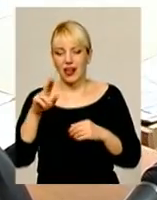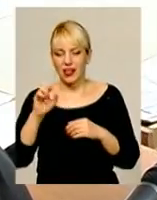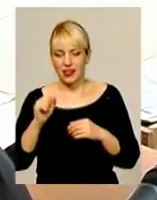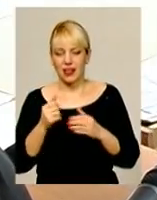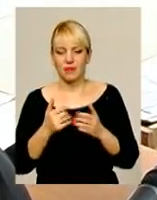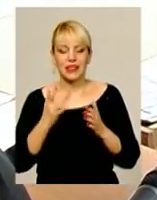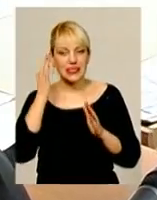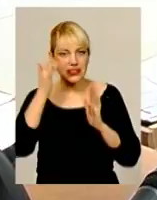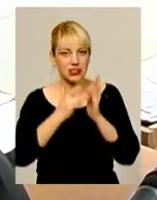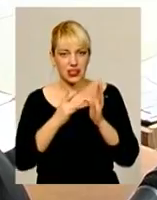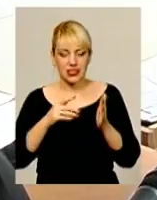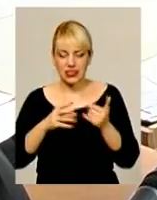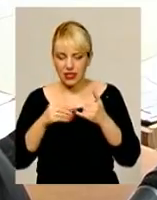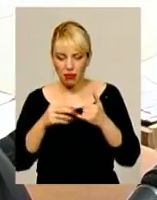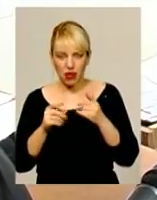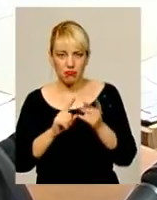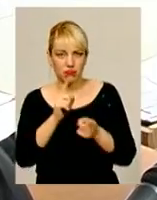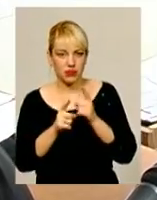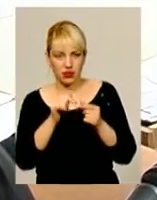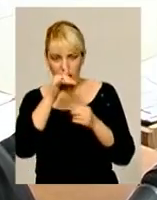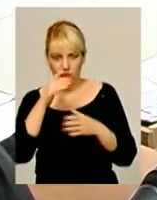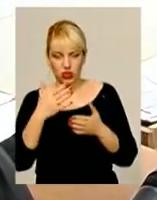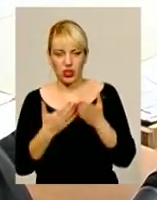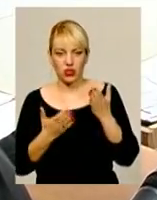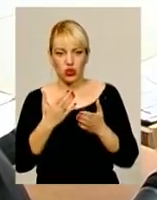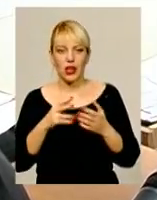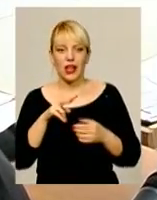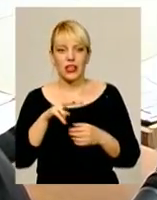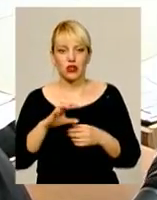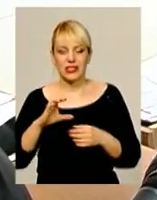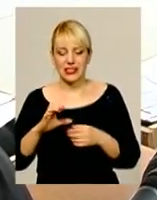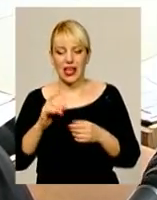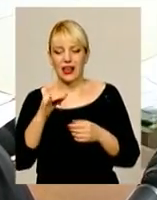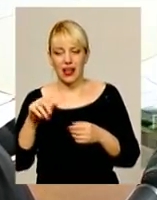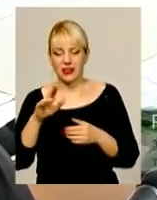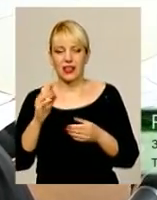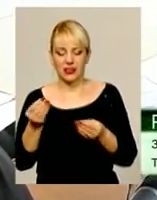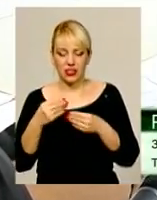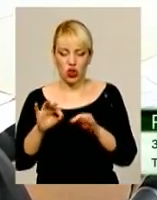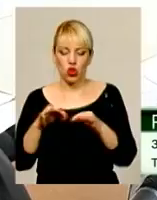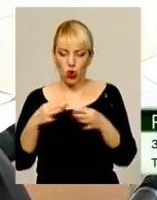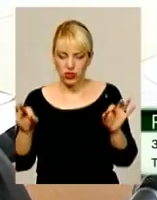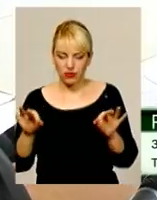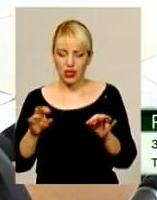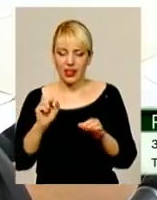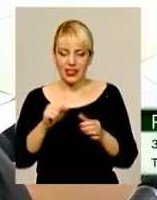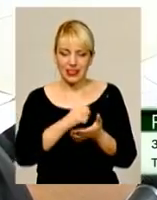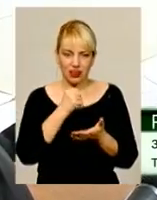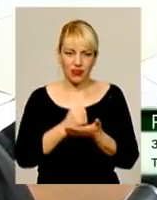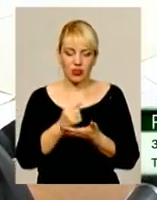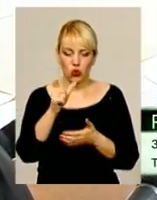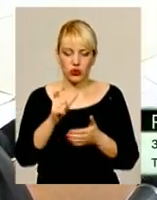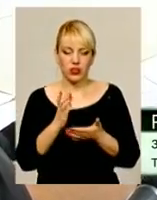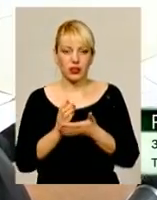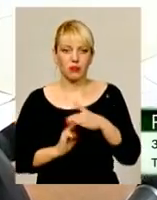надасть дозвіл на розроблення детального плану лісових гринівецька, сільська рада, і його затвердить, тобто в цій людині є повна